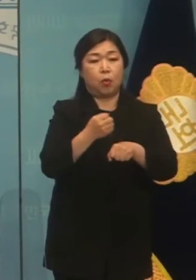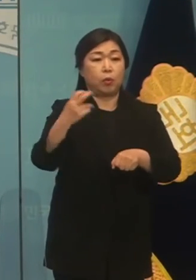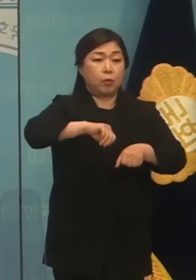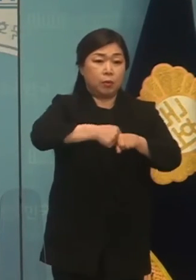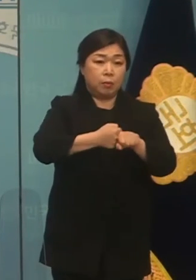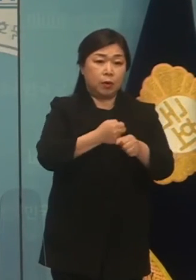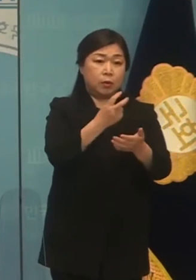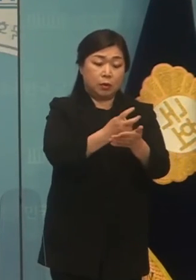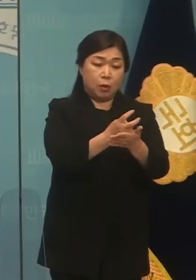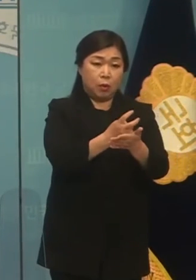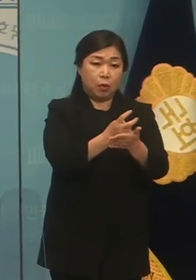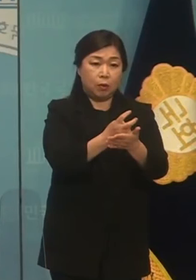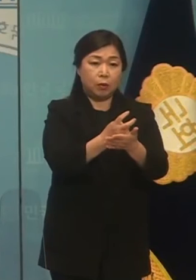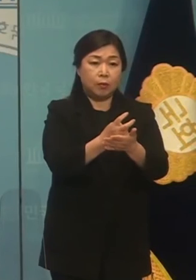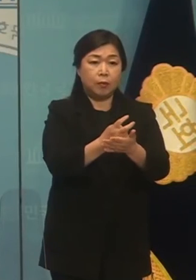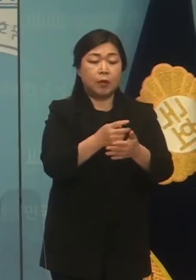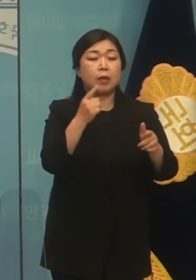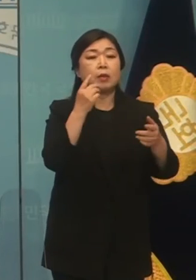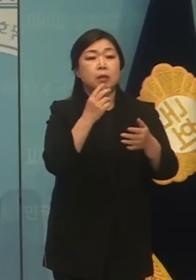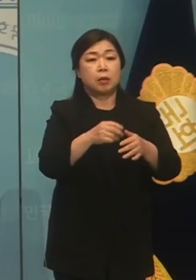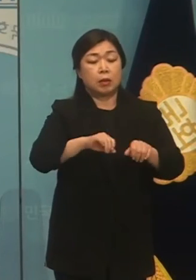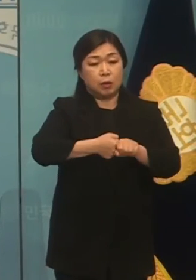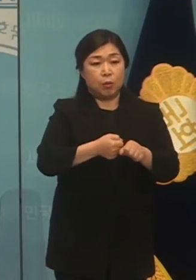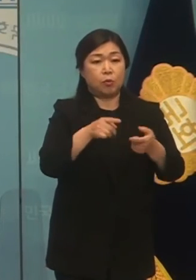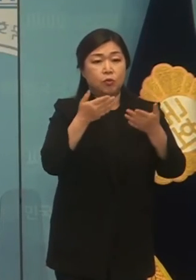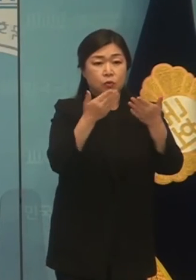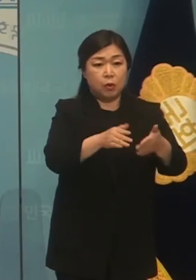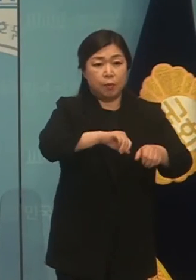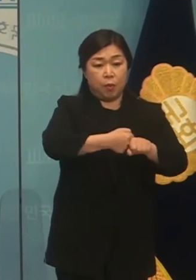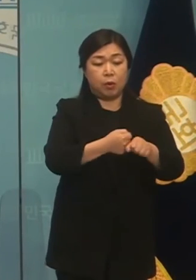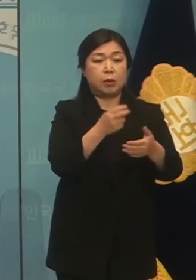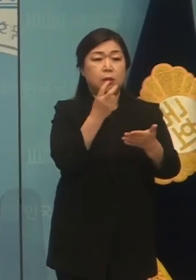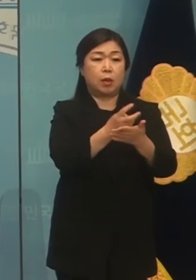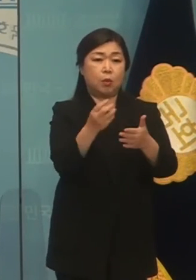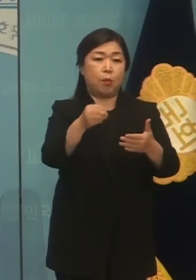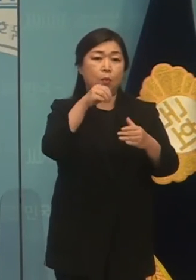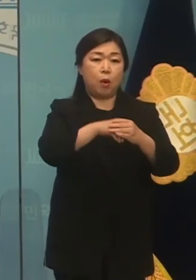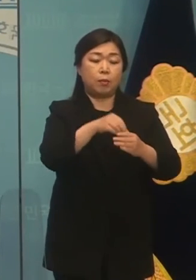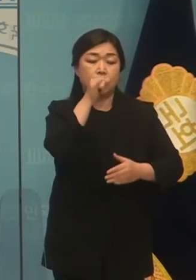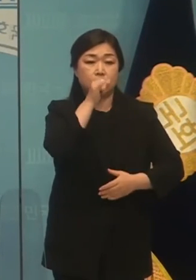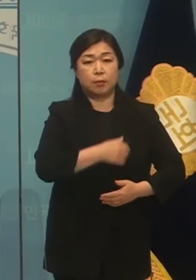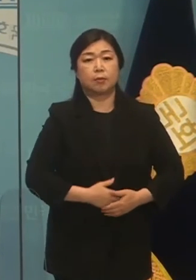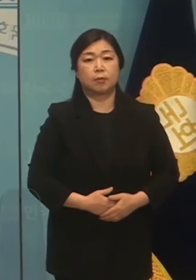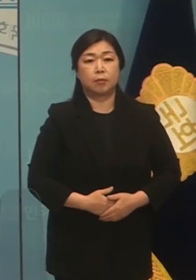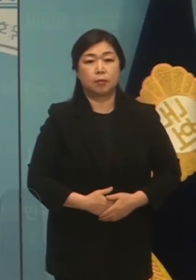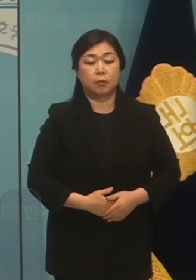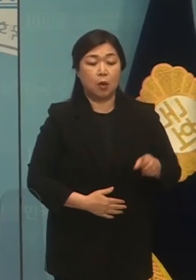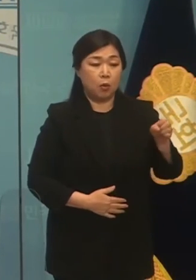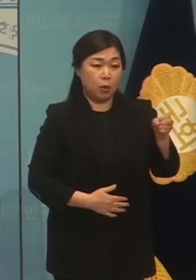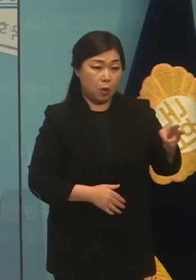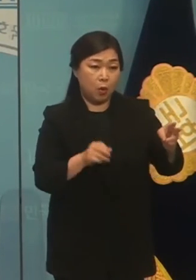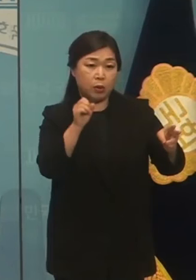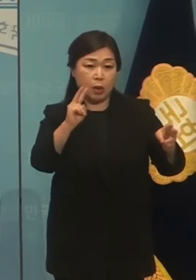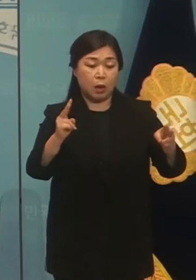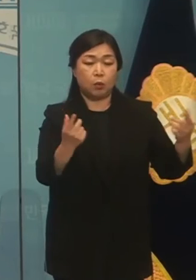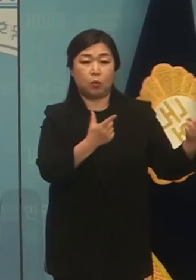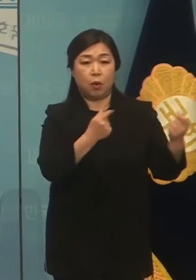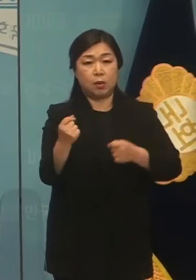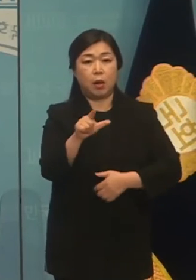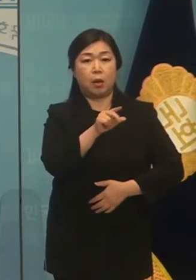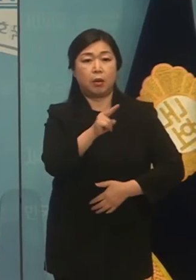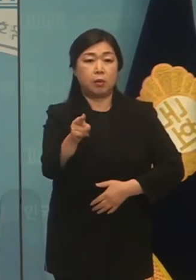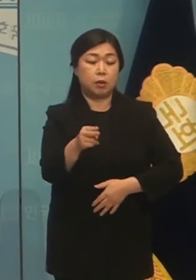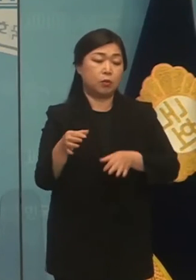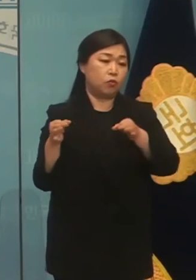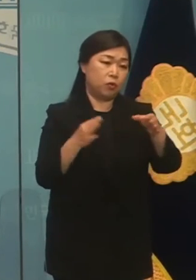처벌제도 구입을 담고 있습니다. 여양부와 LH의 사태에 대해